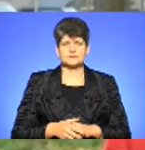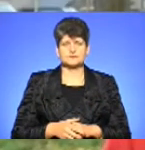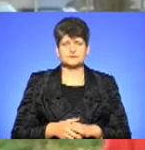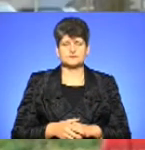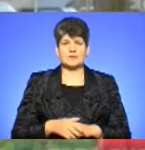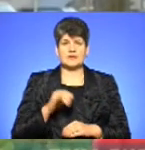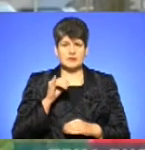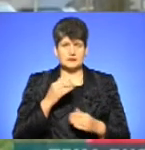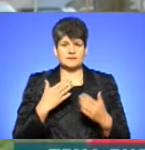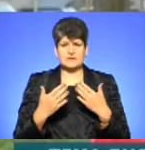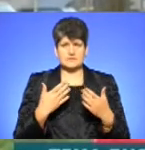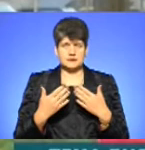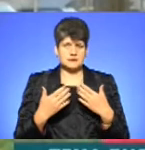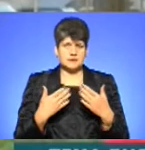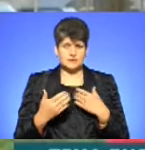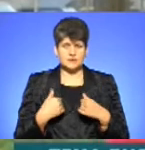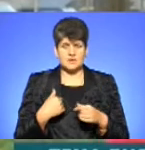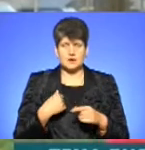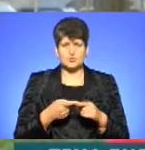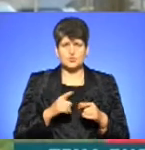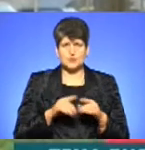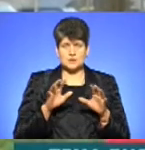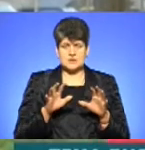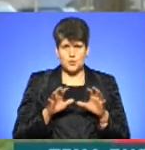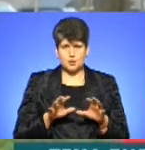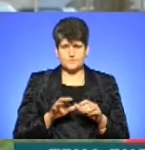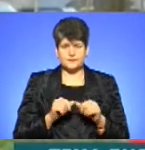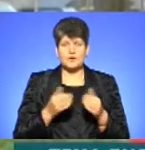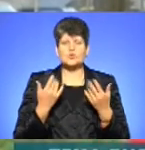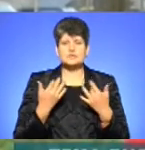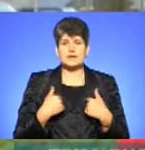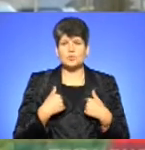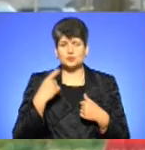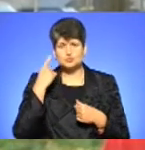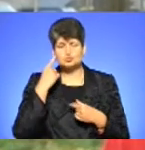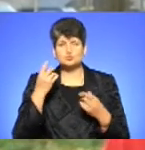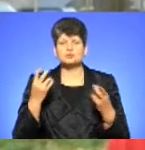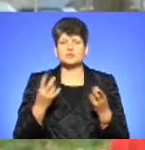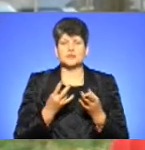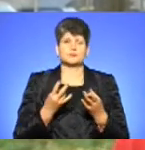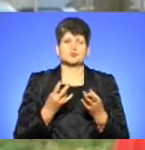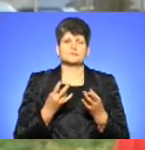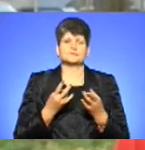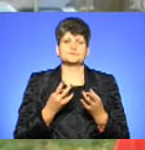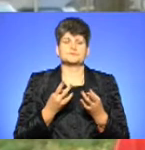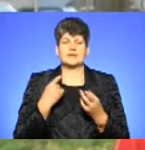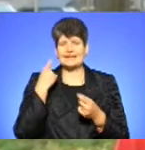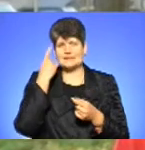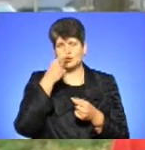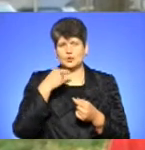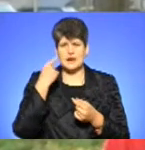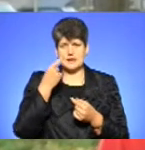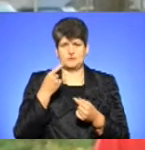Негативно ставлюся я до такого закону. Стільки, на мою думку, потрібно індивідуально